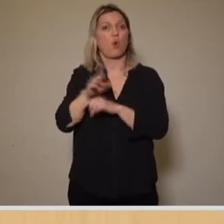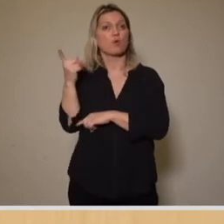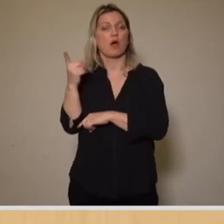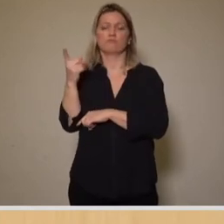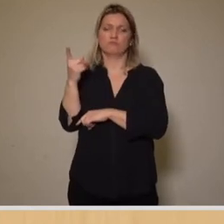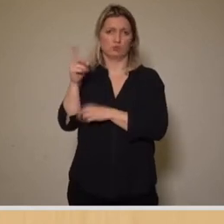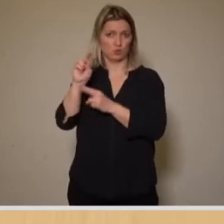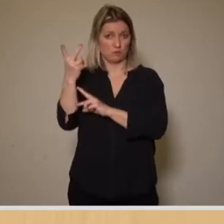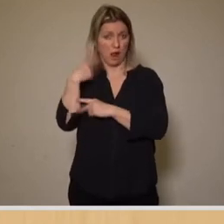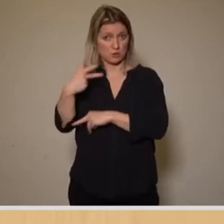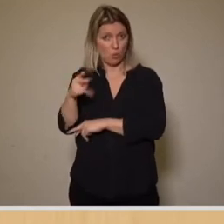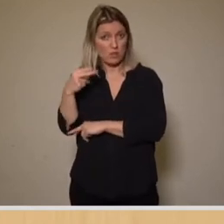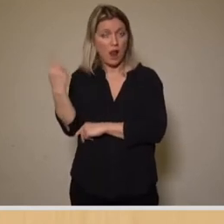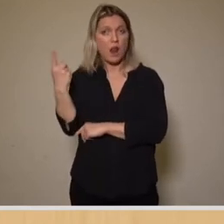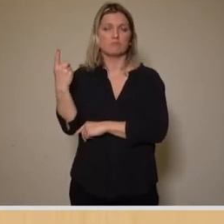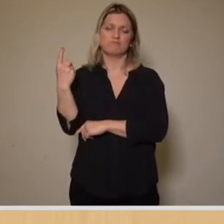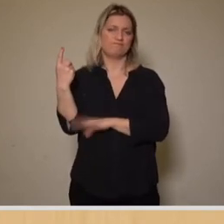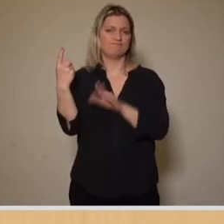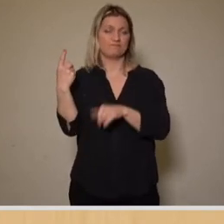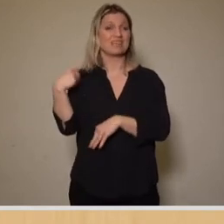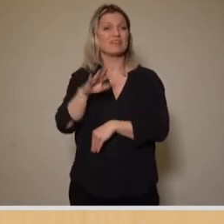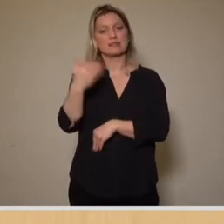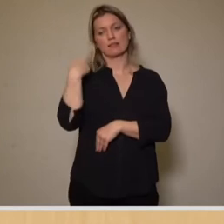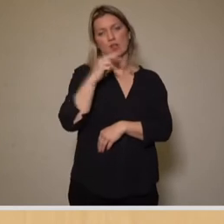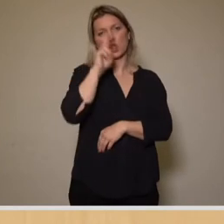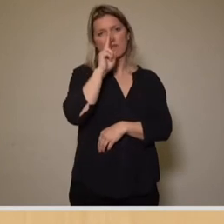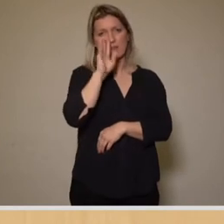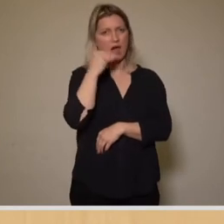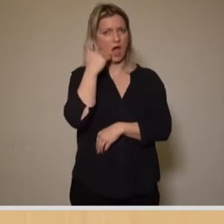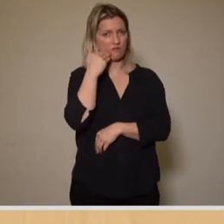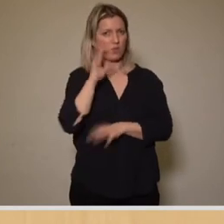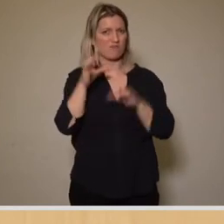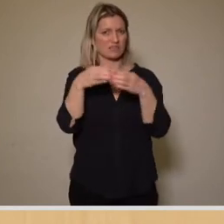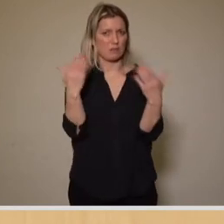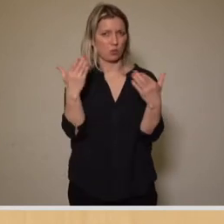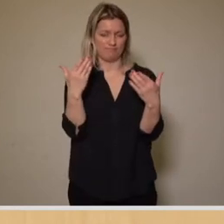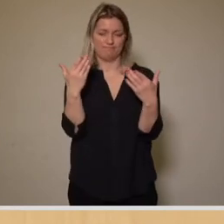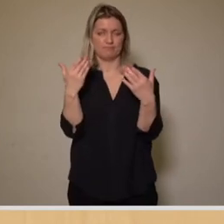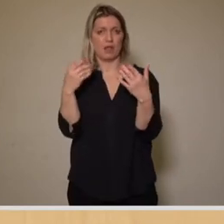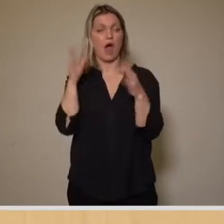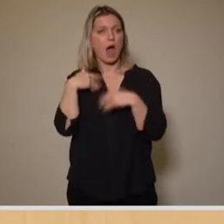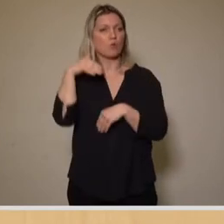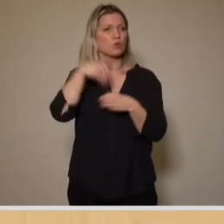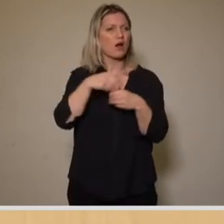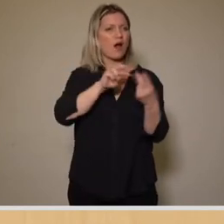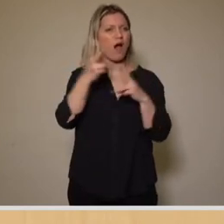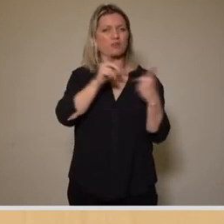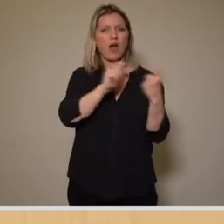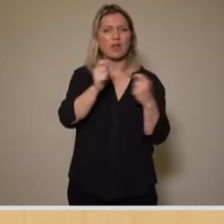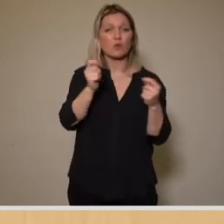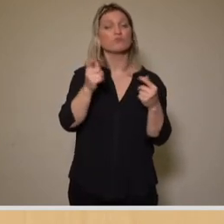abgelehnt. Wir hatten die Einwohnerversammlung dazu im November. Was noch anderweitig mit Anträgen rumwabert, ist das Thema